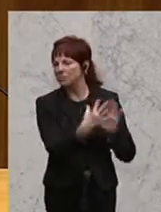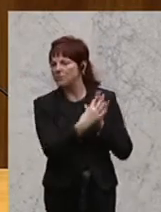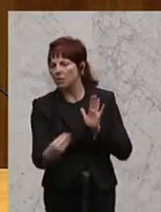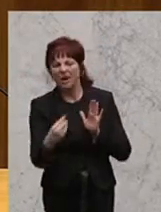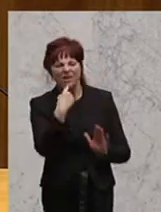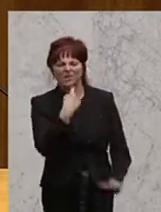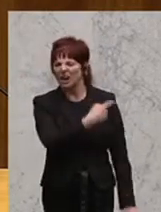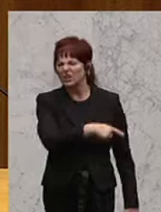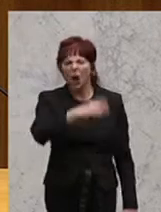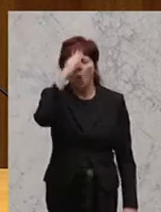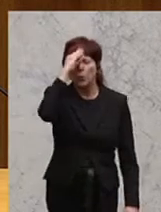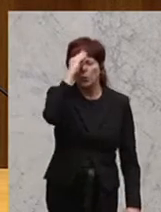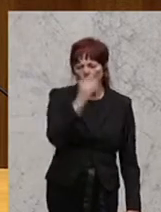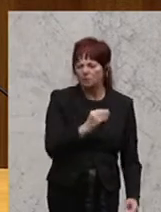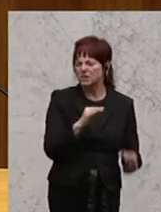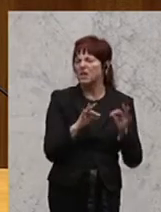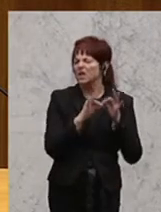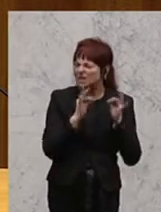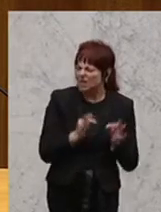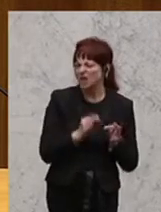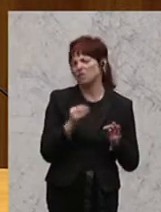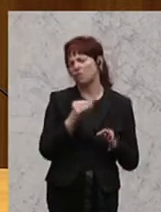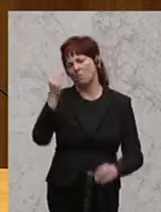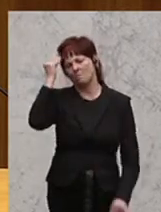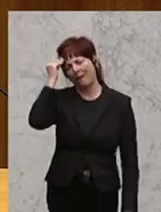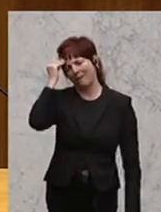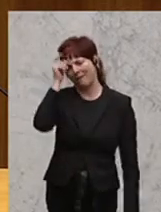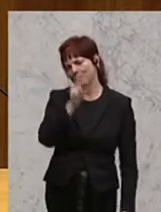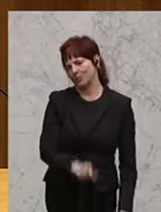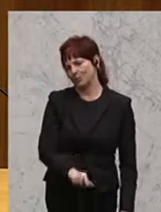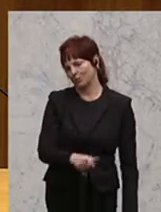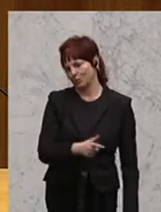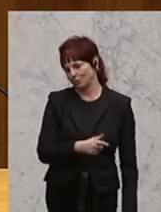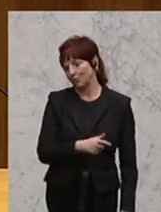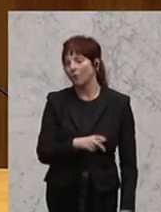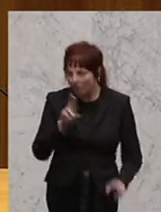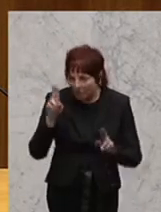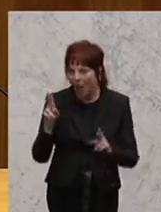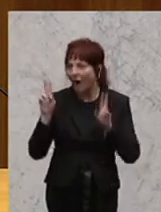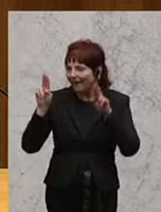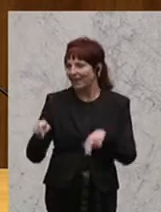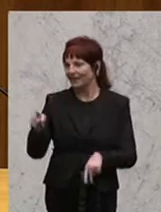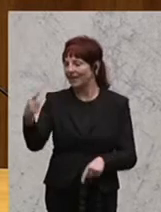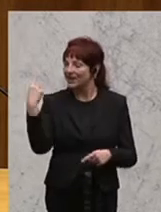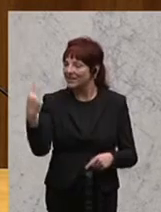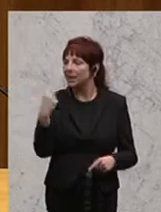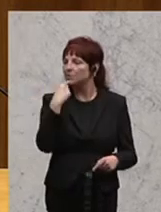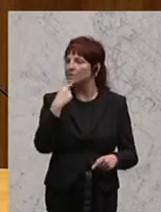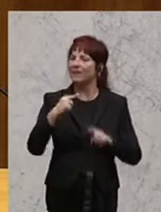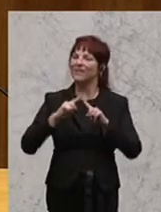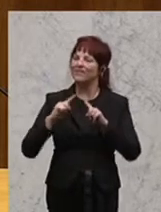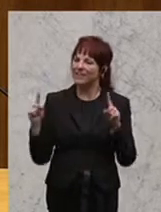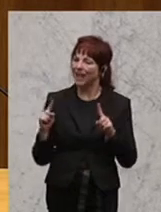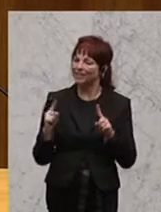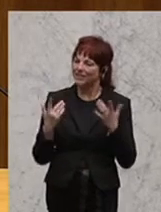dümmste Satz, den er von der Frau Merkel jemals gehört hat. Er hat vollkommen recht. Denn das, was Sie vielleicht zum Ausdruck bringen wollen, ist etwas ganz